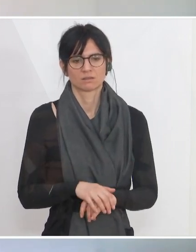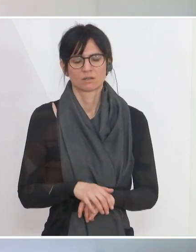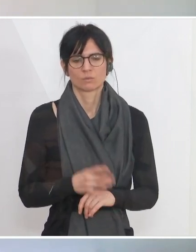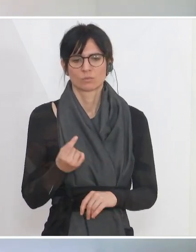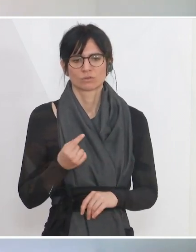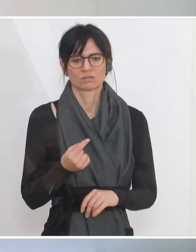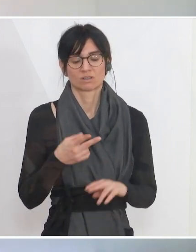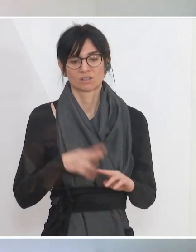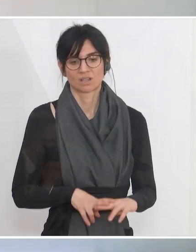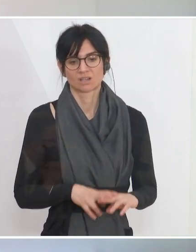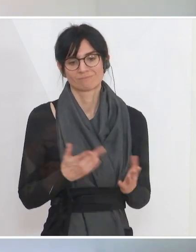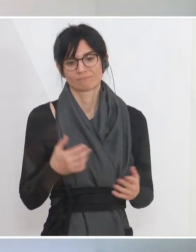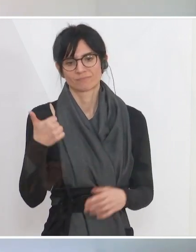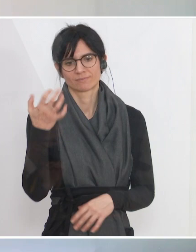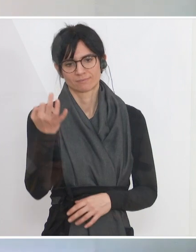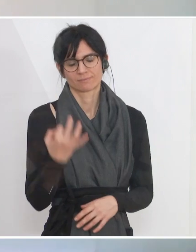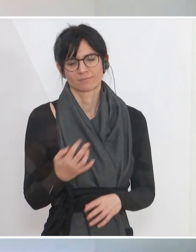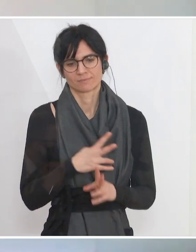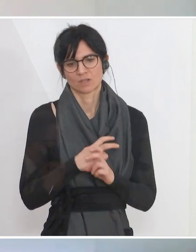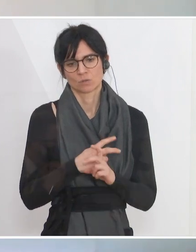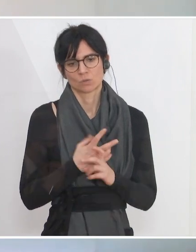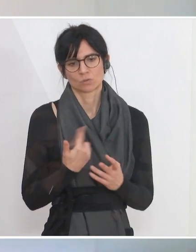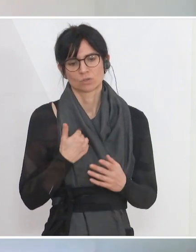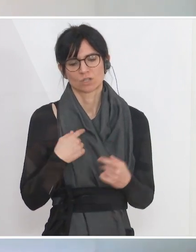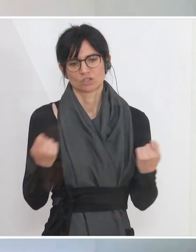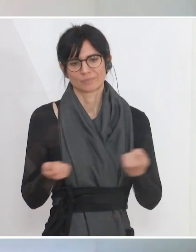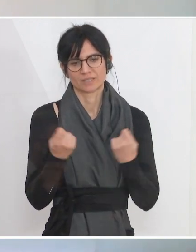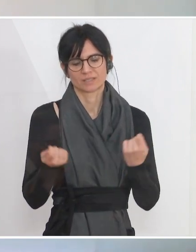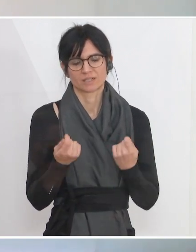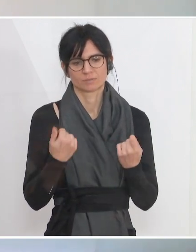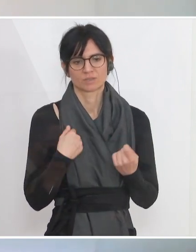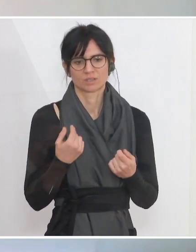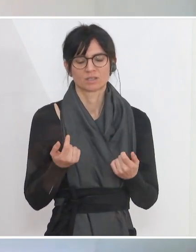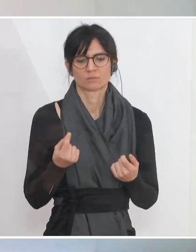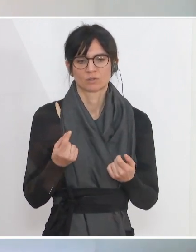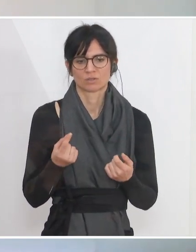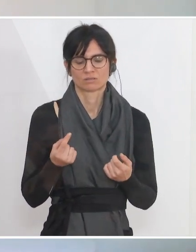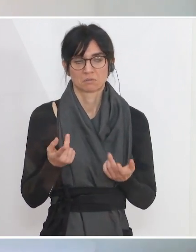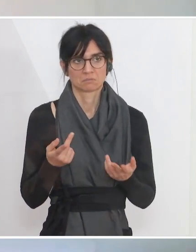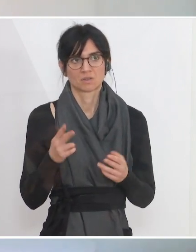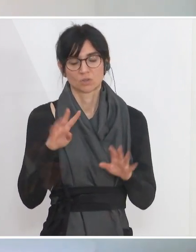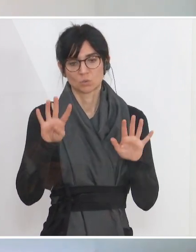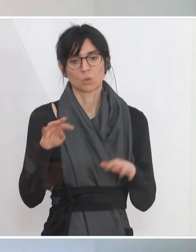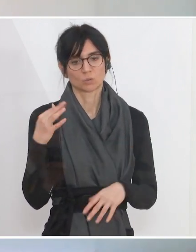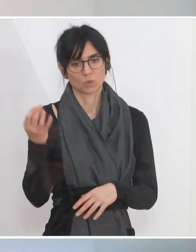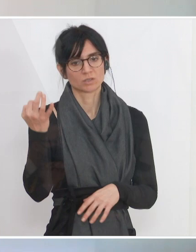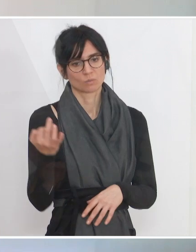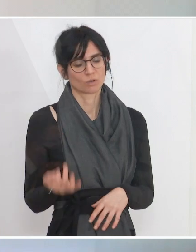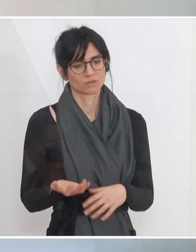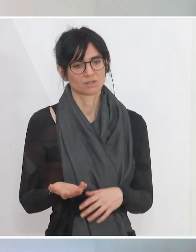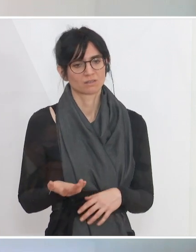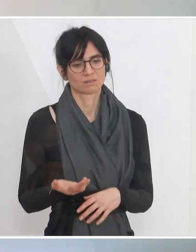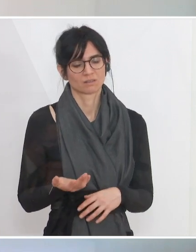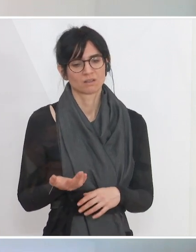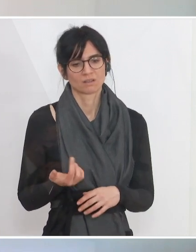aber nur ein Prozent bei österreichischen Betrieben. Das heißt, im Umkehrschluss 99 Prozent